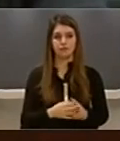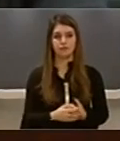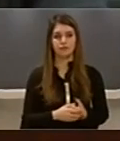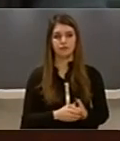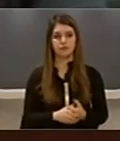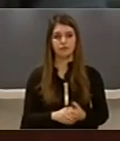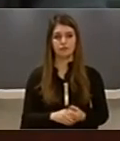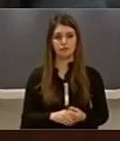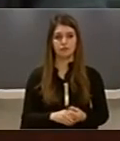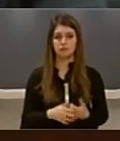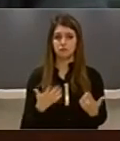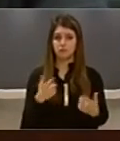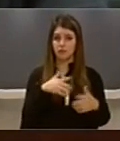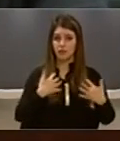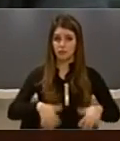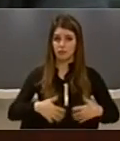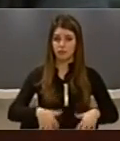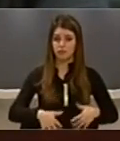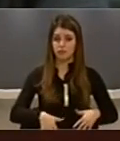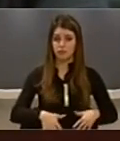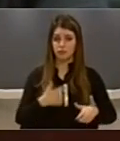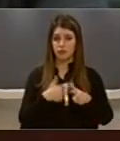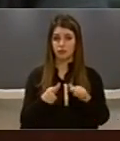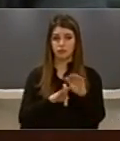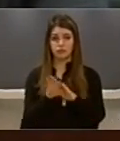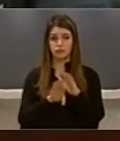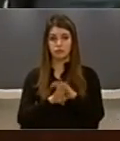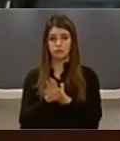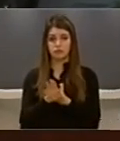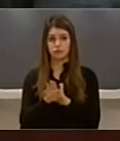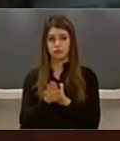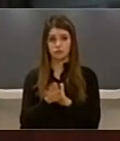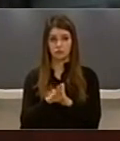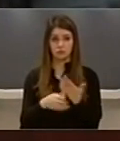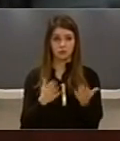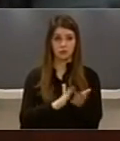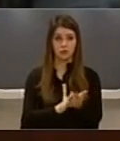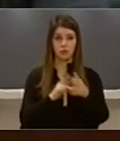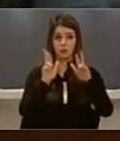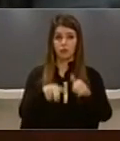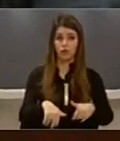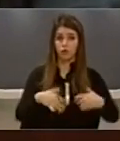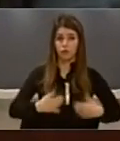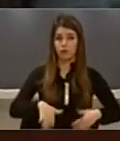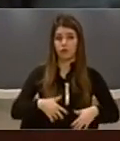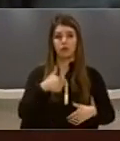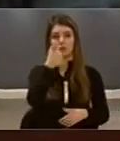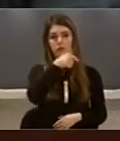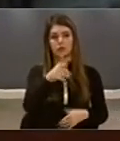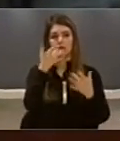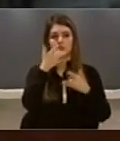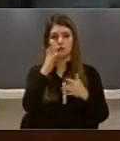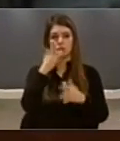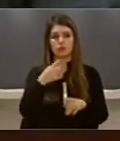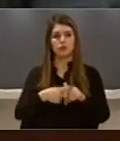A është papunësia Shkaku i largimit Nëse veç është papunësia Pse largohen edhe të